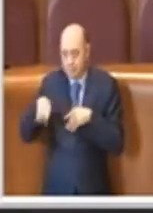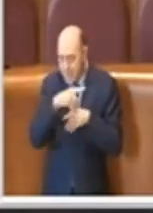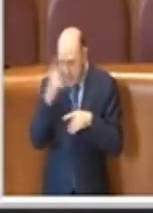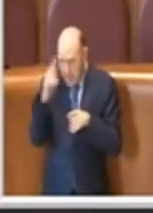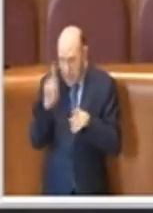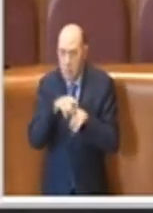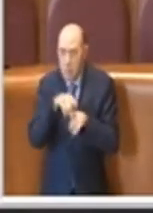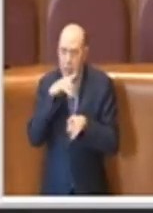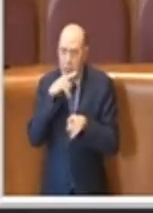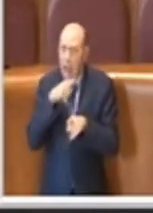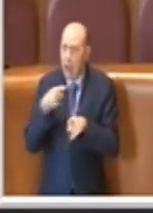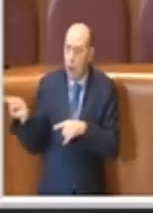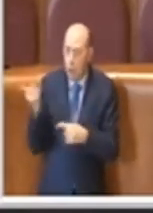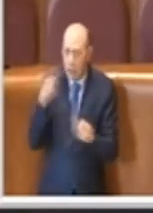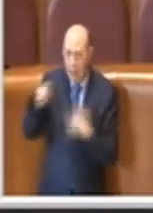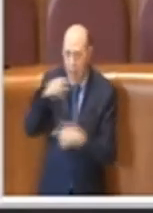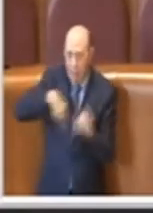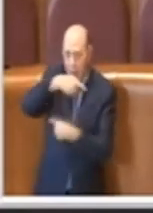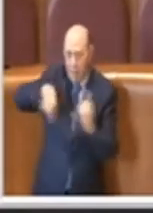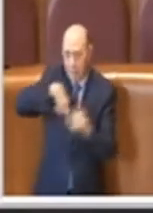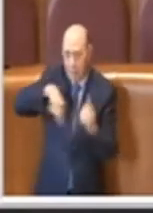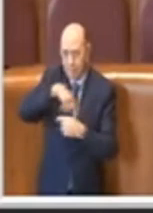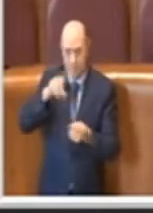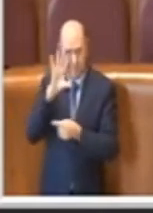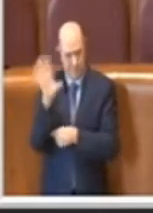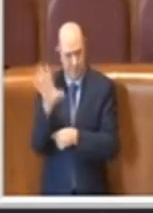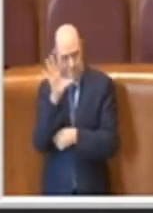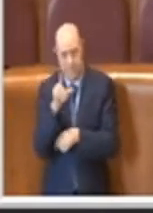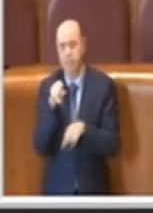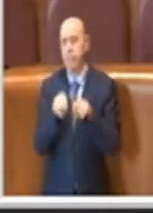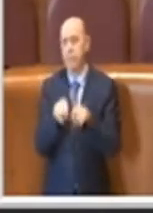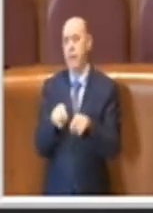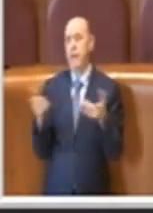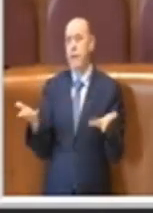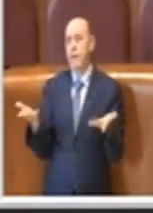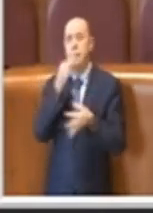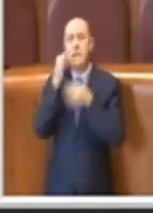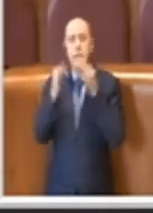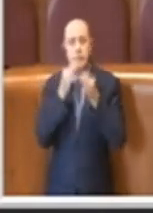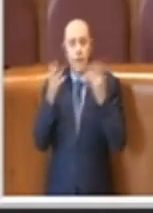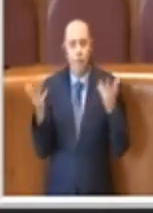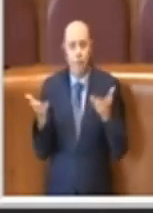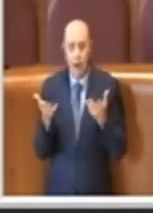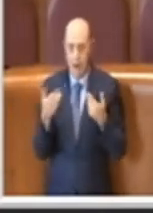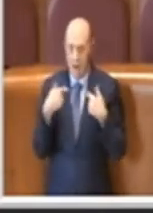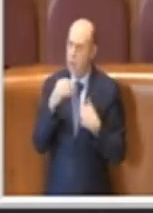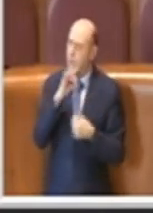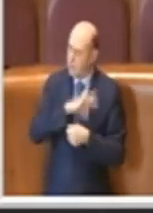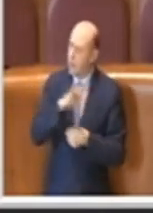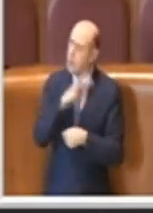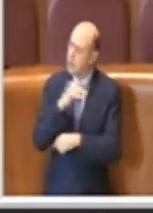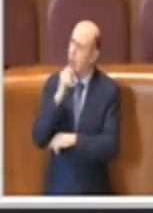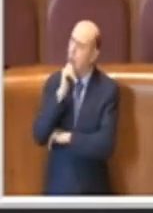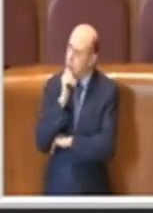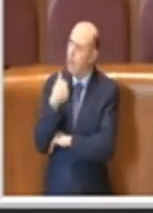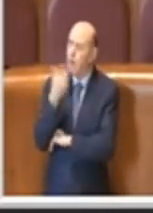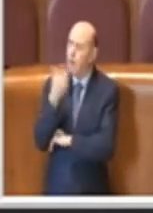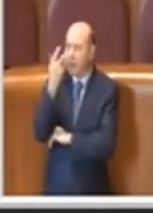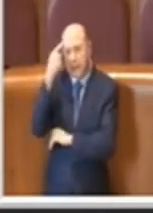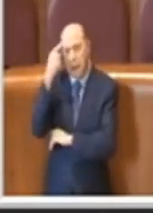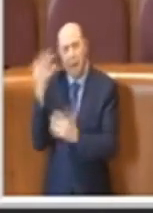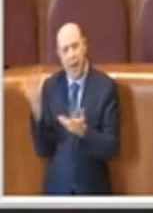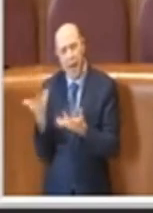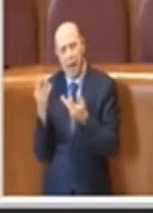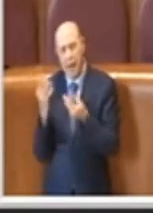che si morde la coda. Allora, questo per dire cosa? È interessante sapere, prima di